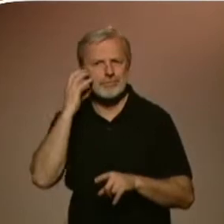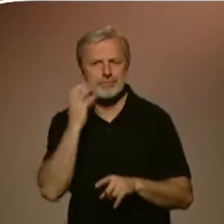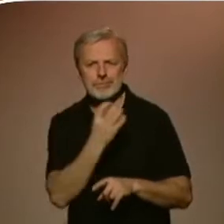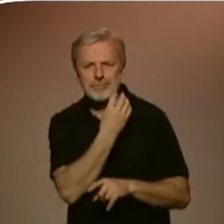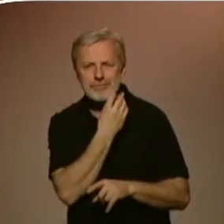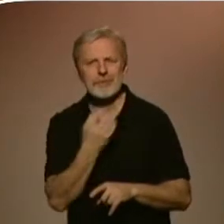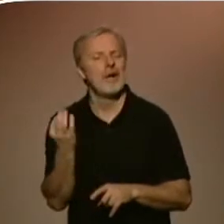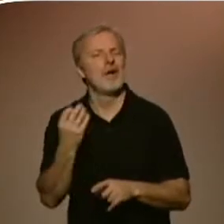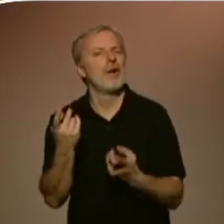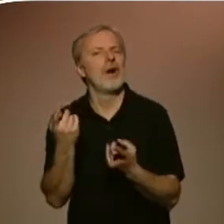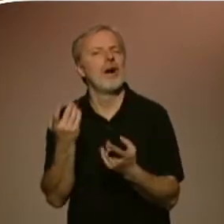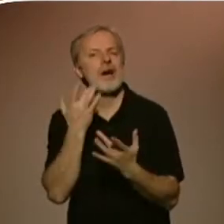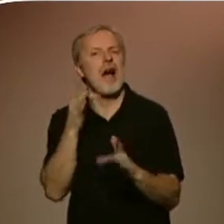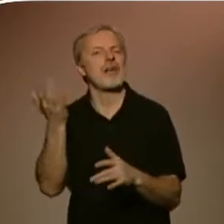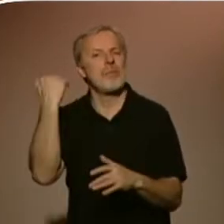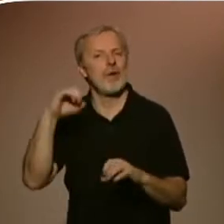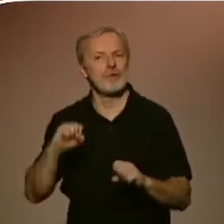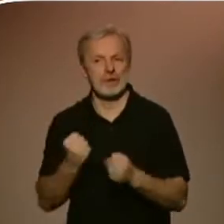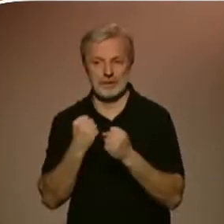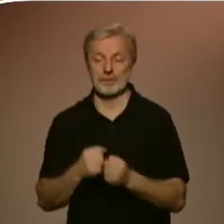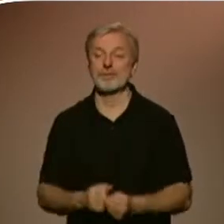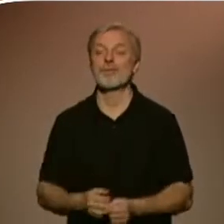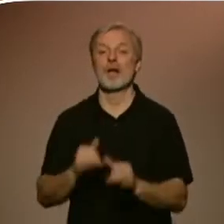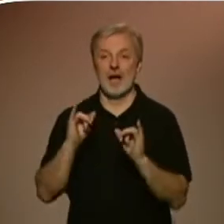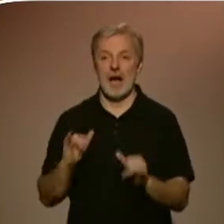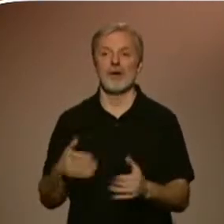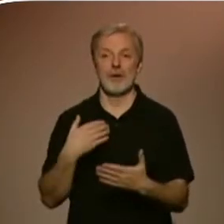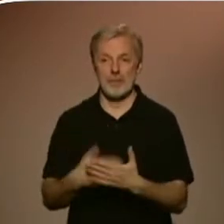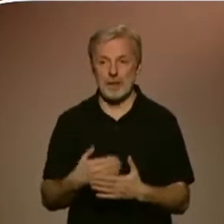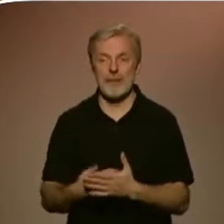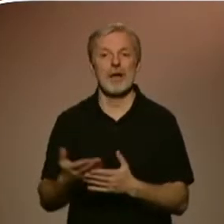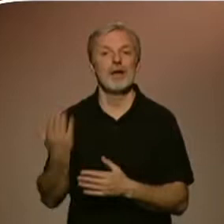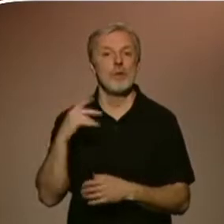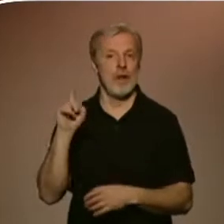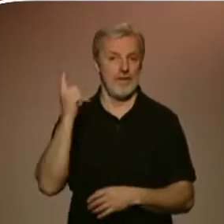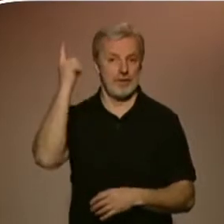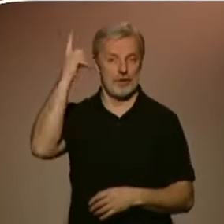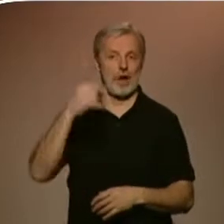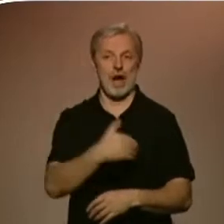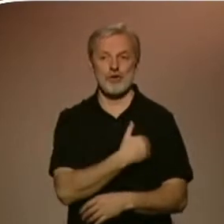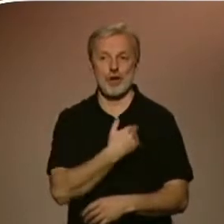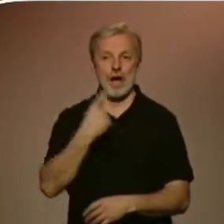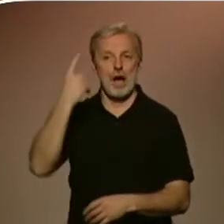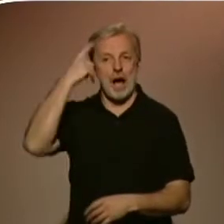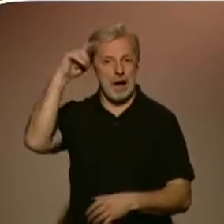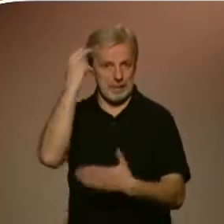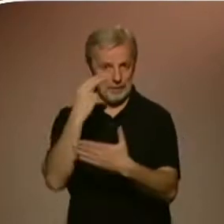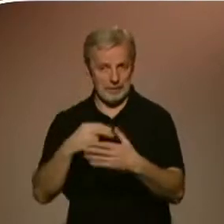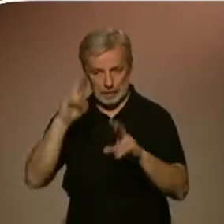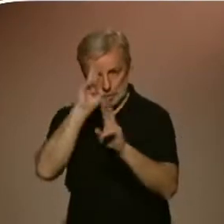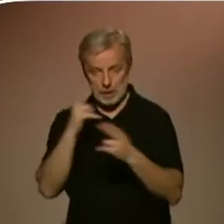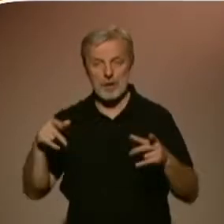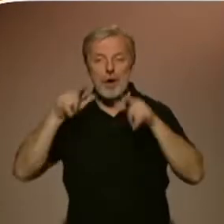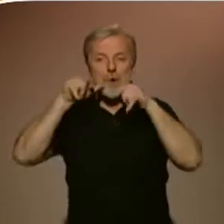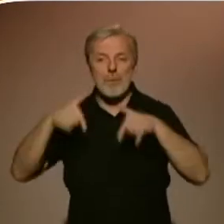zváštně. Ano, to je úkol, když jsem byl v šestém ročníku na Akademie vytvarných umění, tak jsem dostal od profesora knížáka takový kuriozní úkol